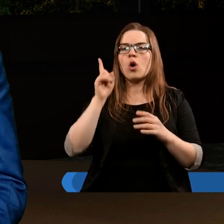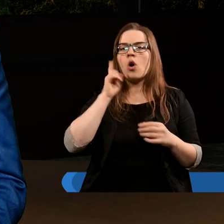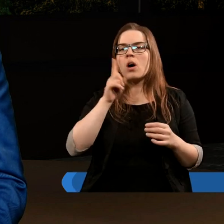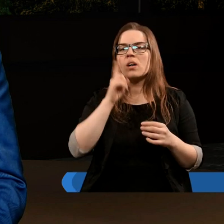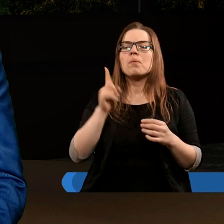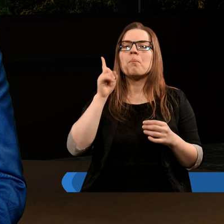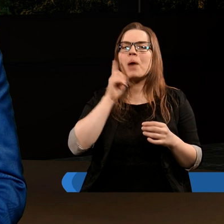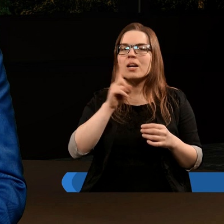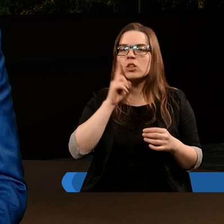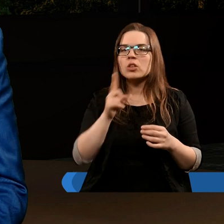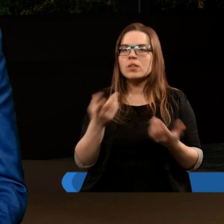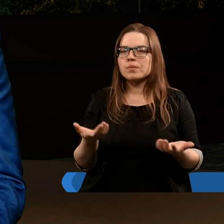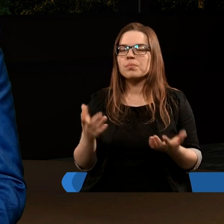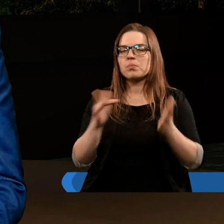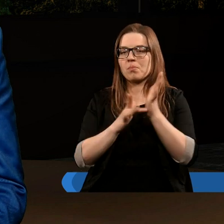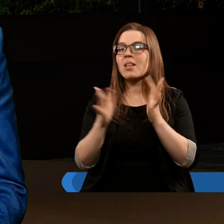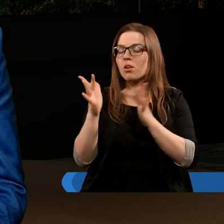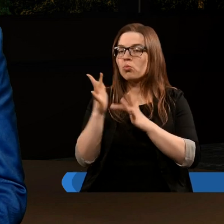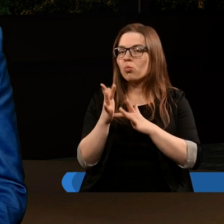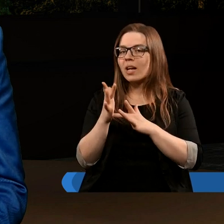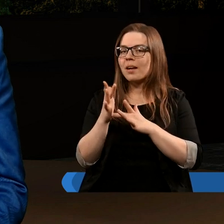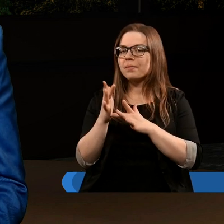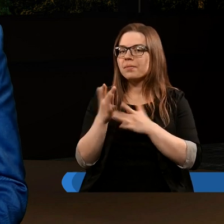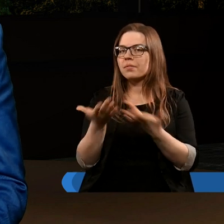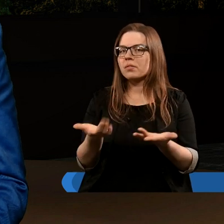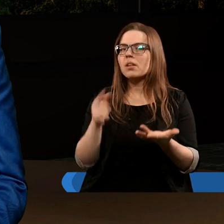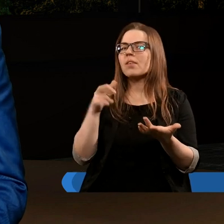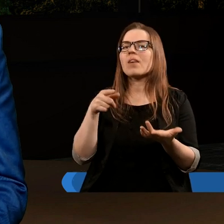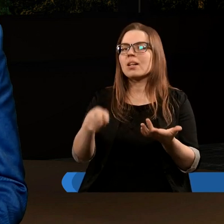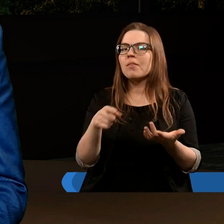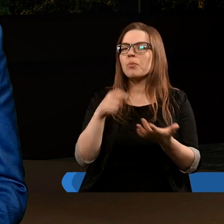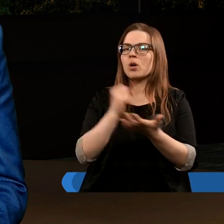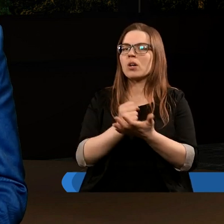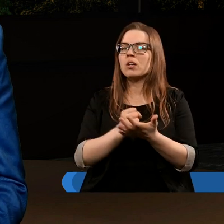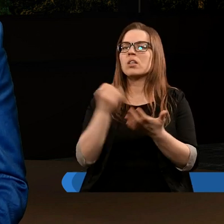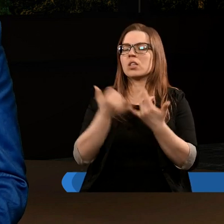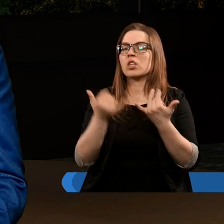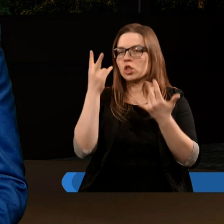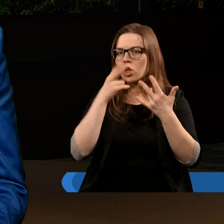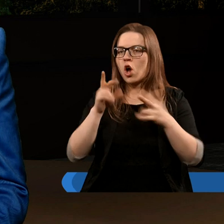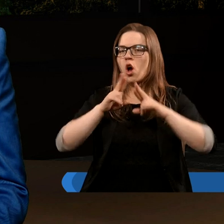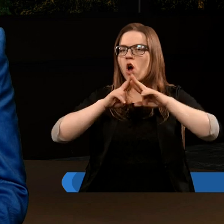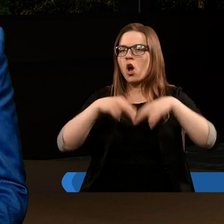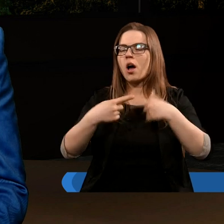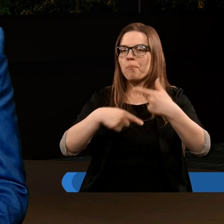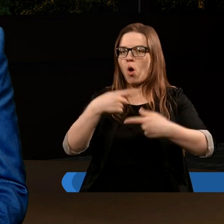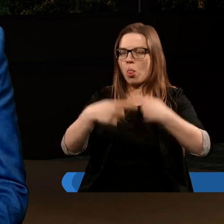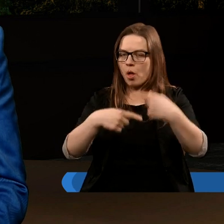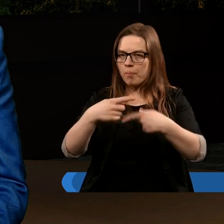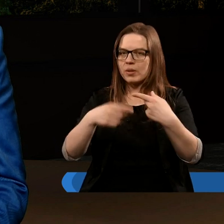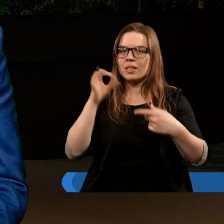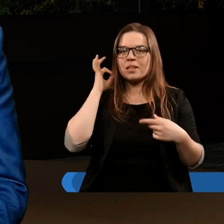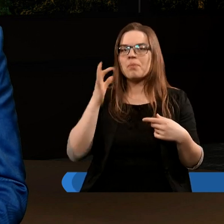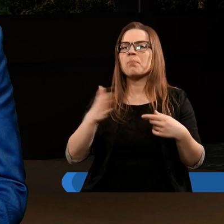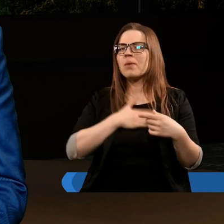chłopczyka, mężczyznę, Jezusa. Więc w tym kontekście, jeżeli czytamy o reszcie potomstwa